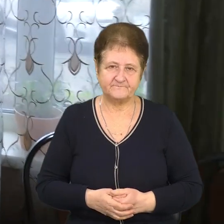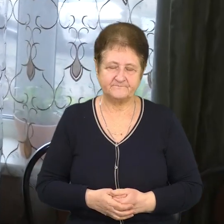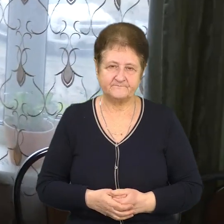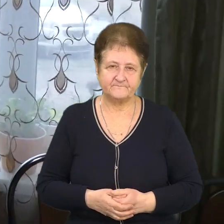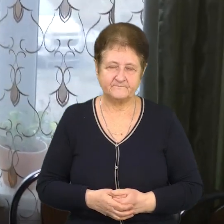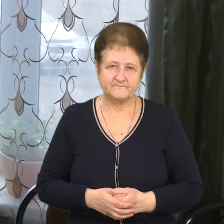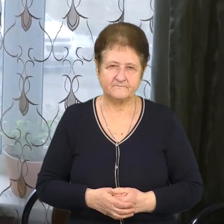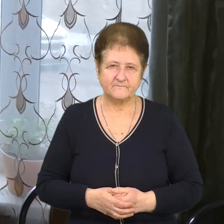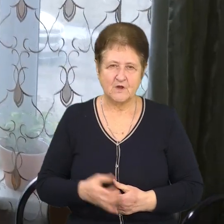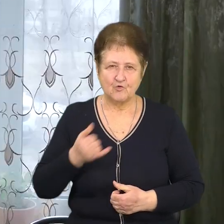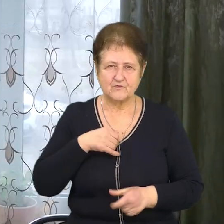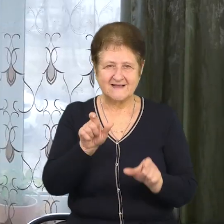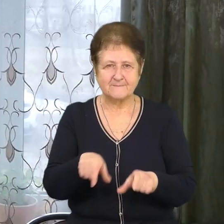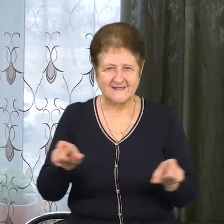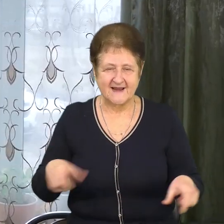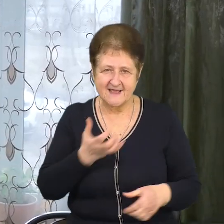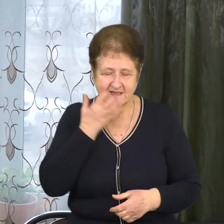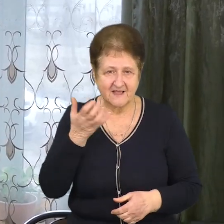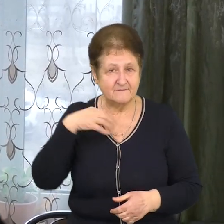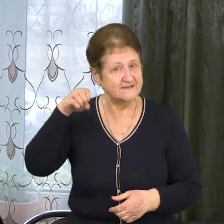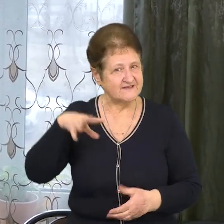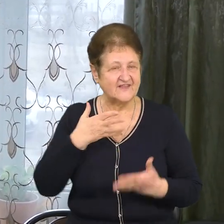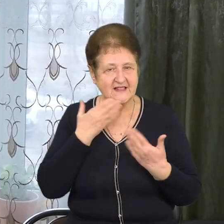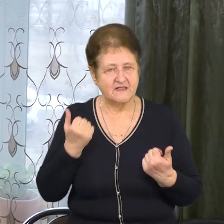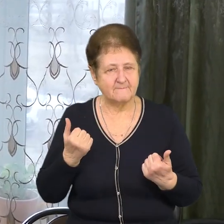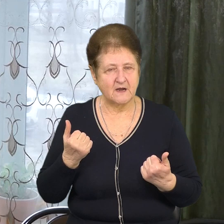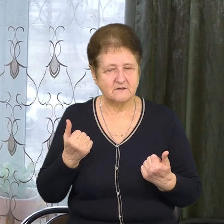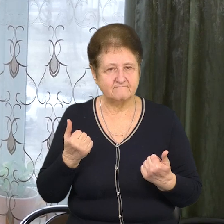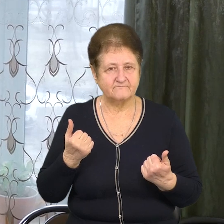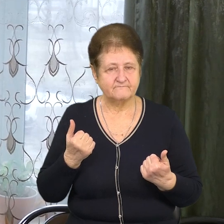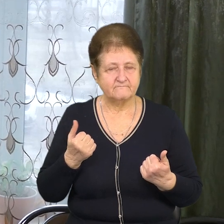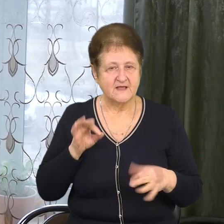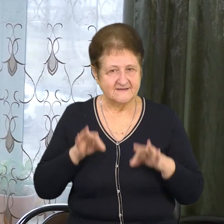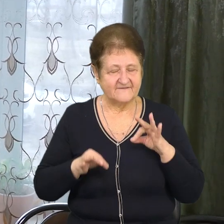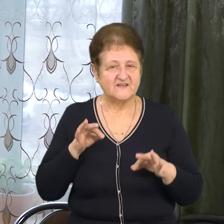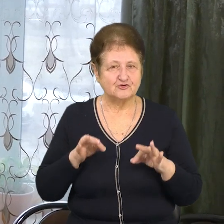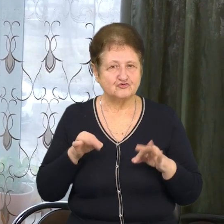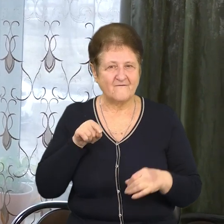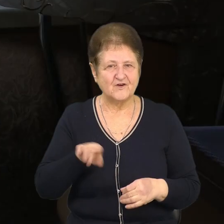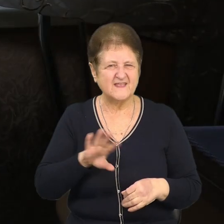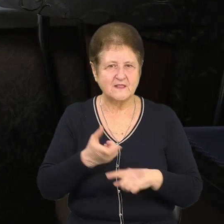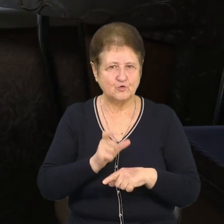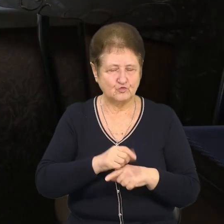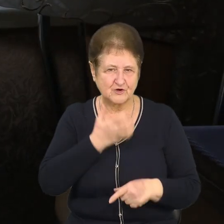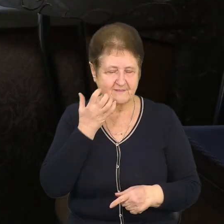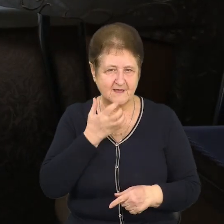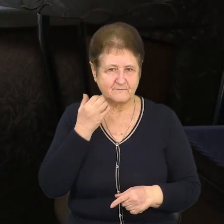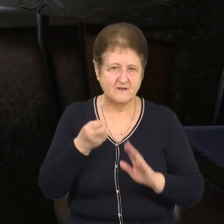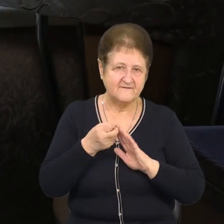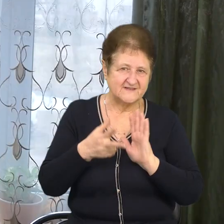Батареї у нас теплі. Коли світла немає, звісно, вони не дуже теплі. 18